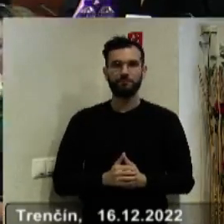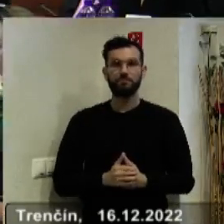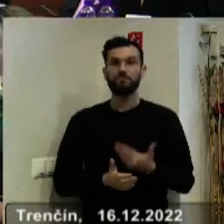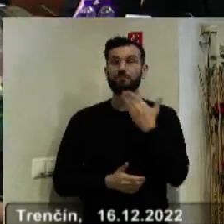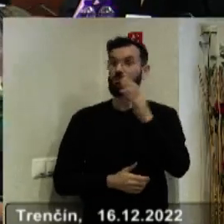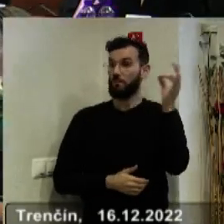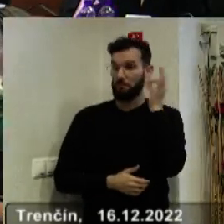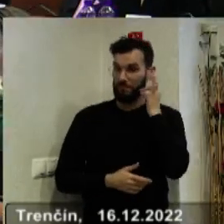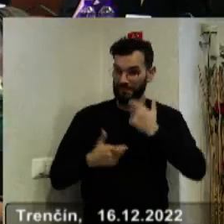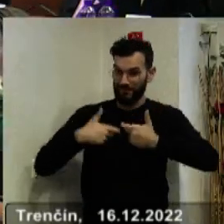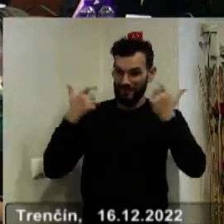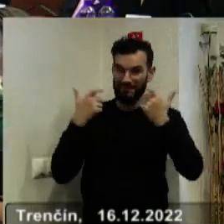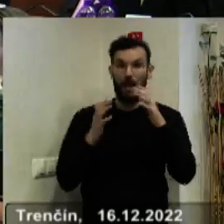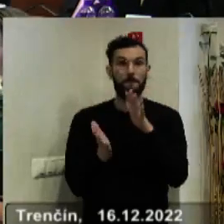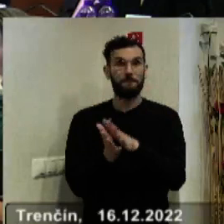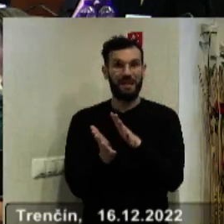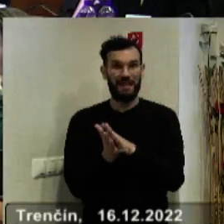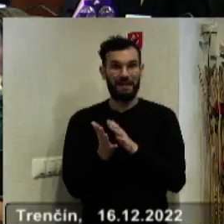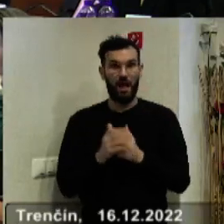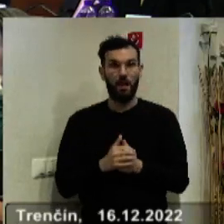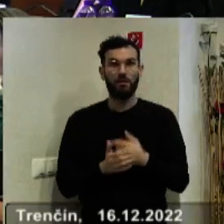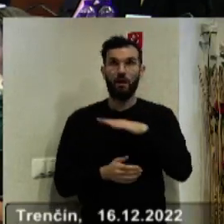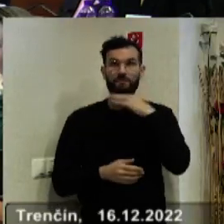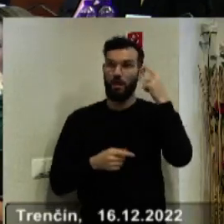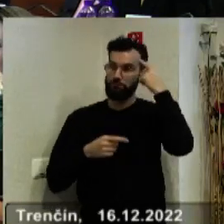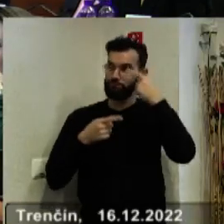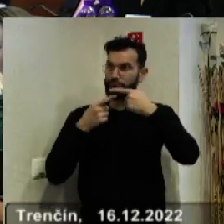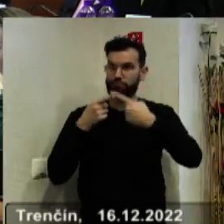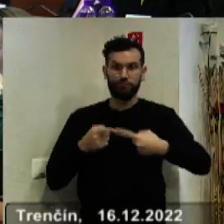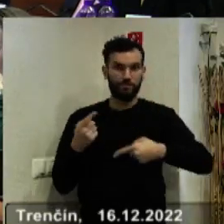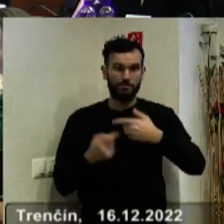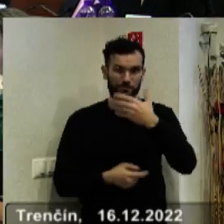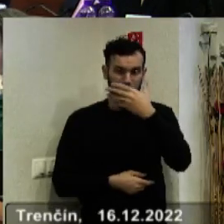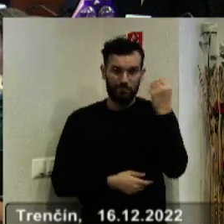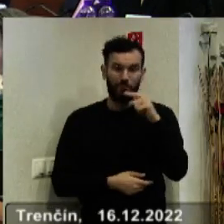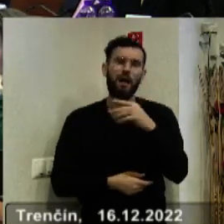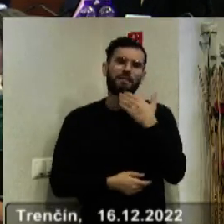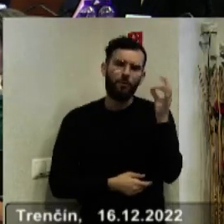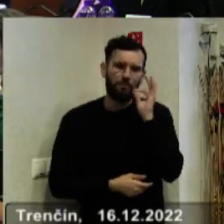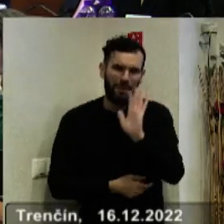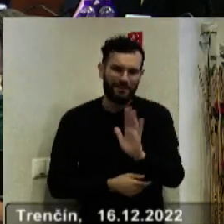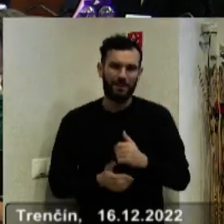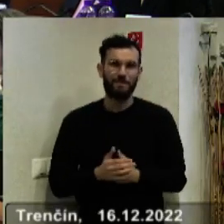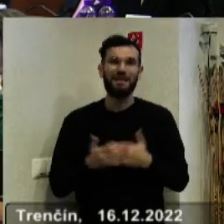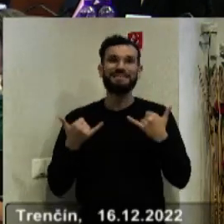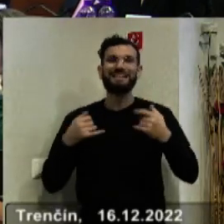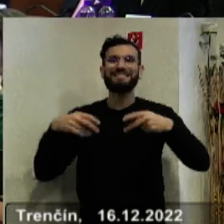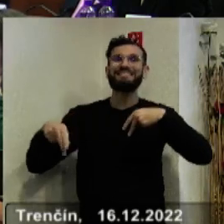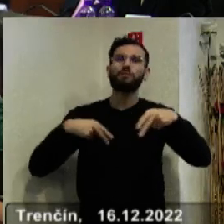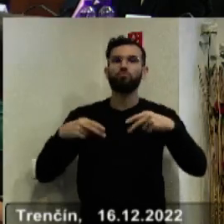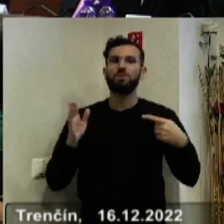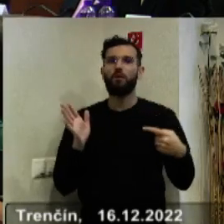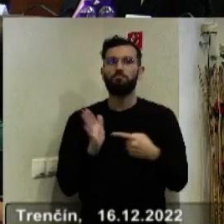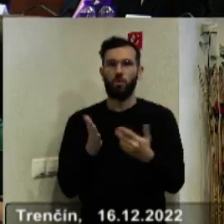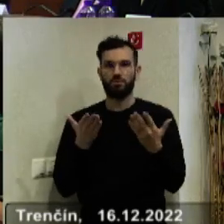Ďakujem pekne za vedenie tohto materiálu. Moc som si z toho si sa nezapamätal, ale takže sa tako je veľmi pekne. Potváram diskusiu k